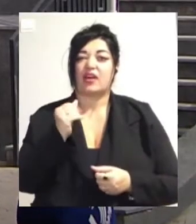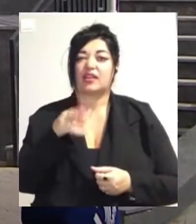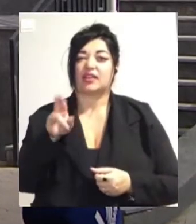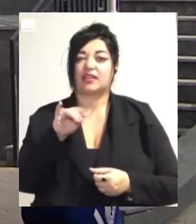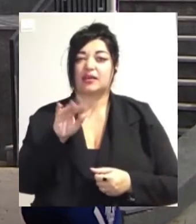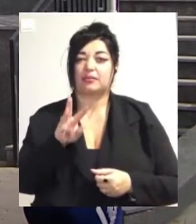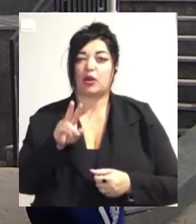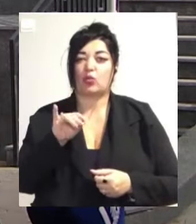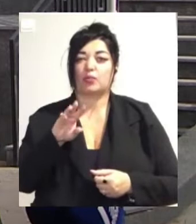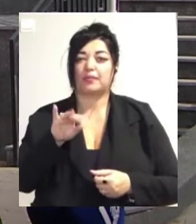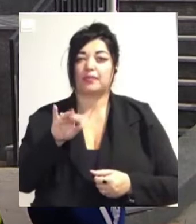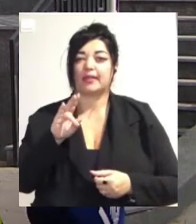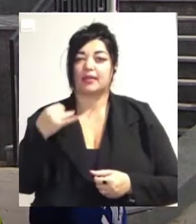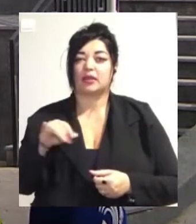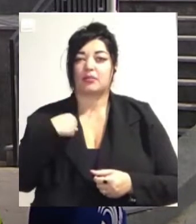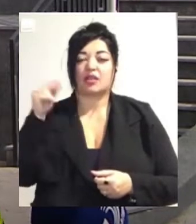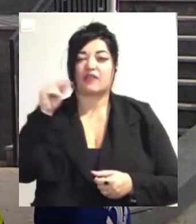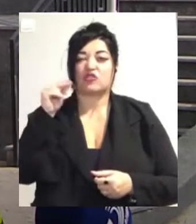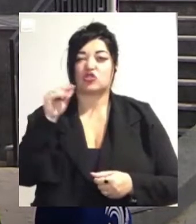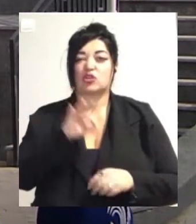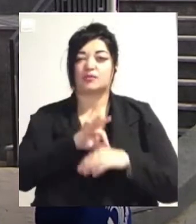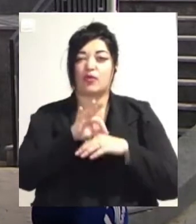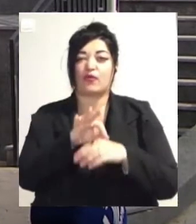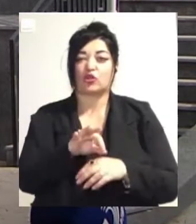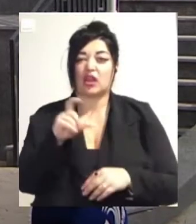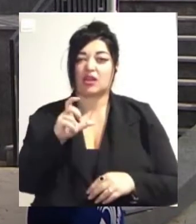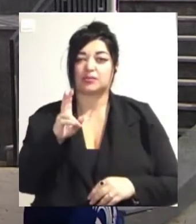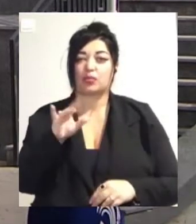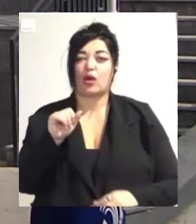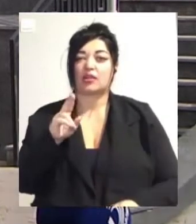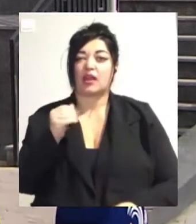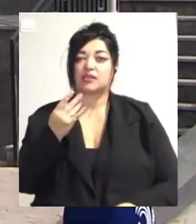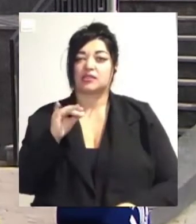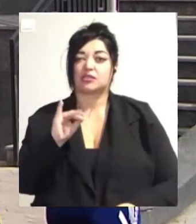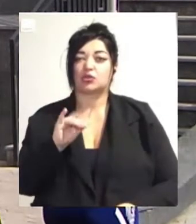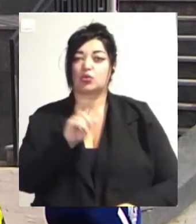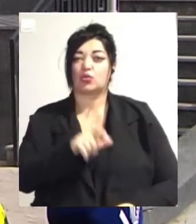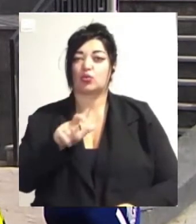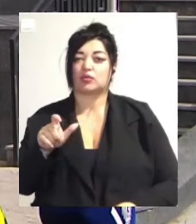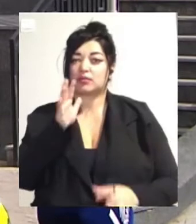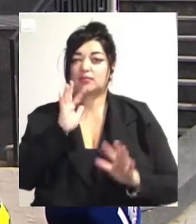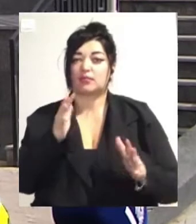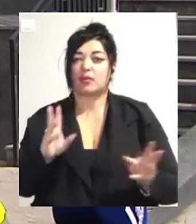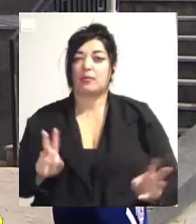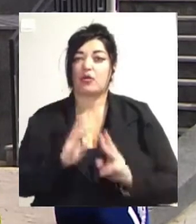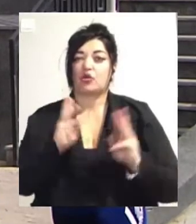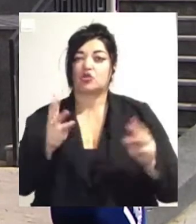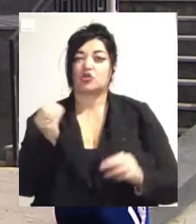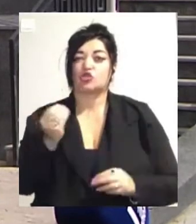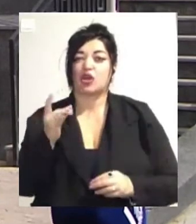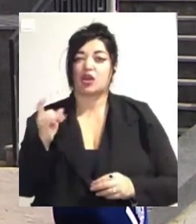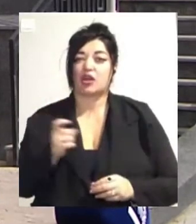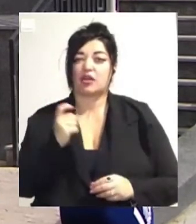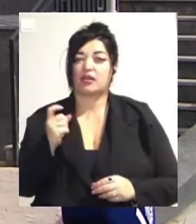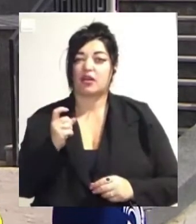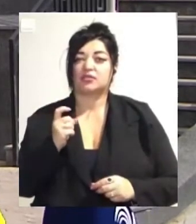евакуацію людей, гасіння пожежі ще раз в складних умовах, тобто